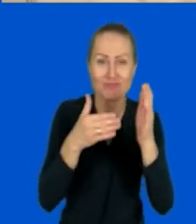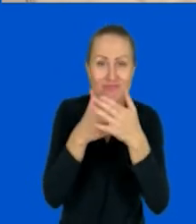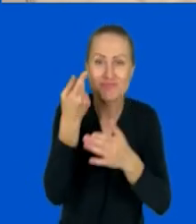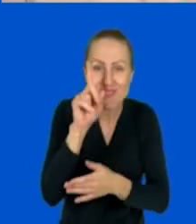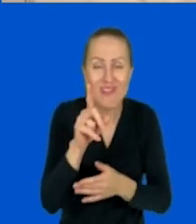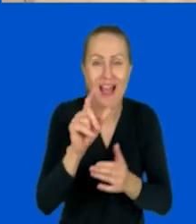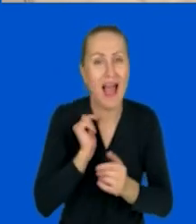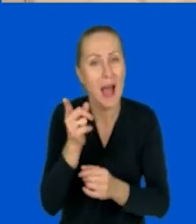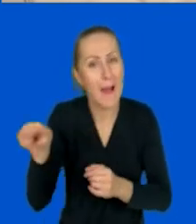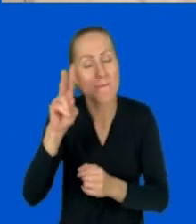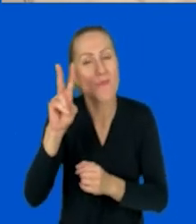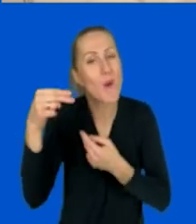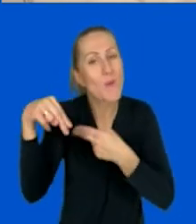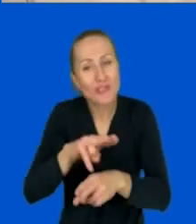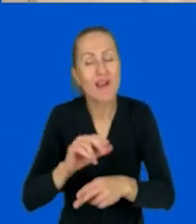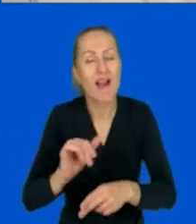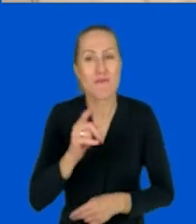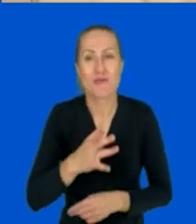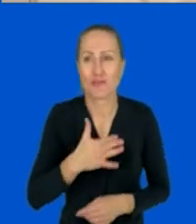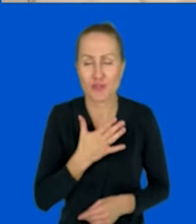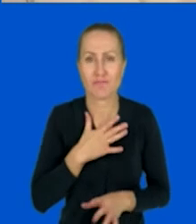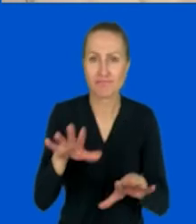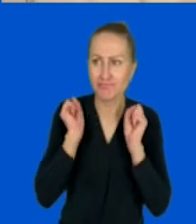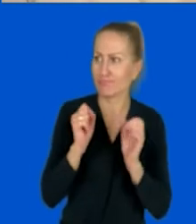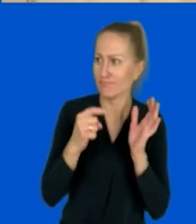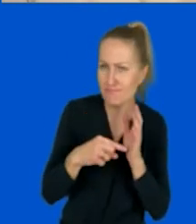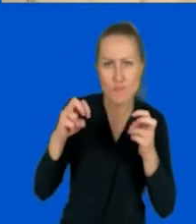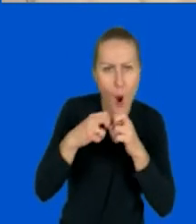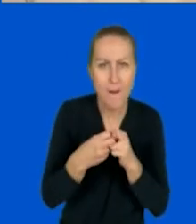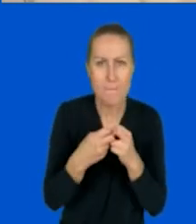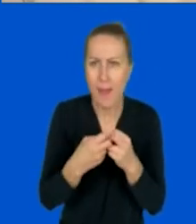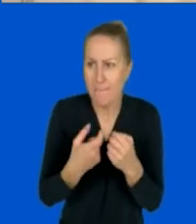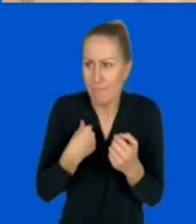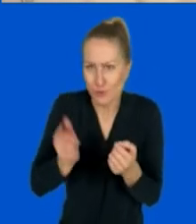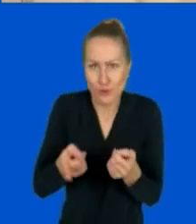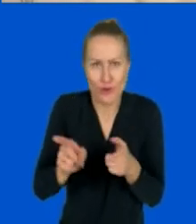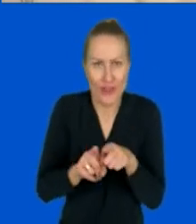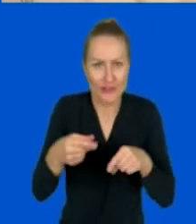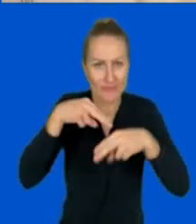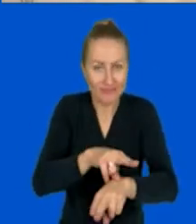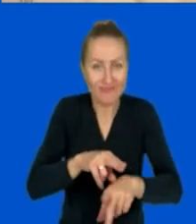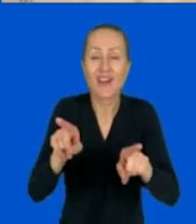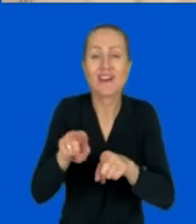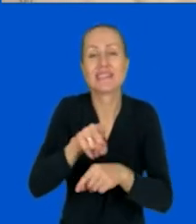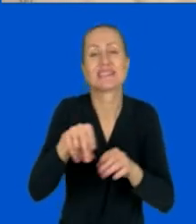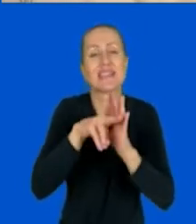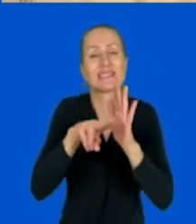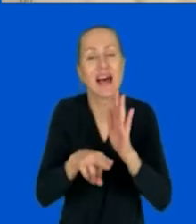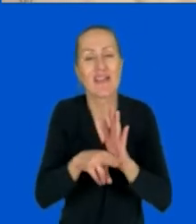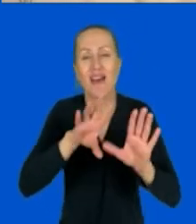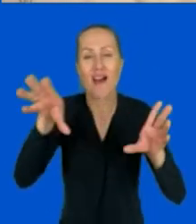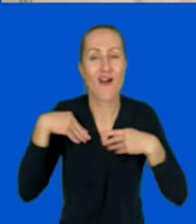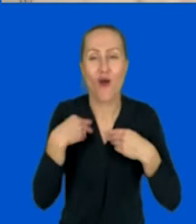czuli, że ten problem, o którym będzie mowa, ich bezpośrednio dotyczy, to zasada obokólnej odpowiedzialności.